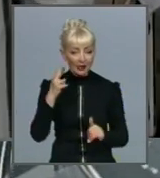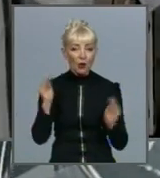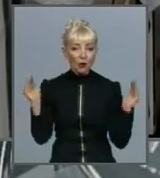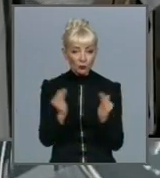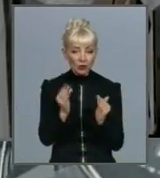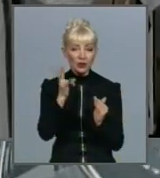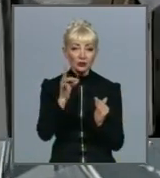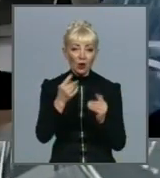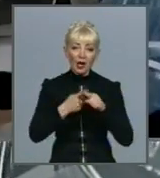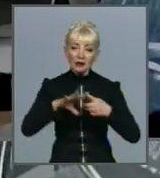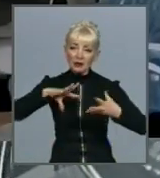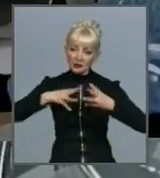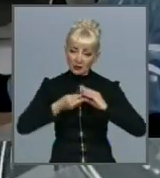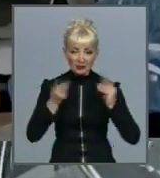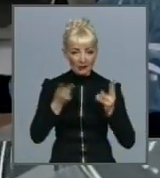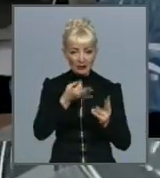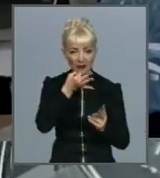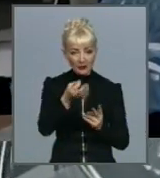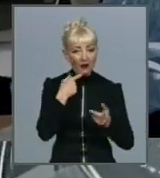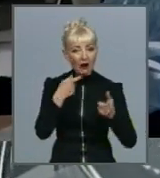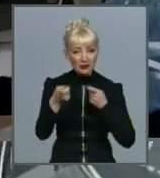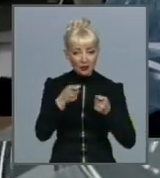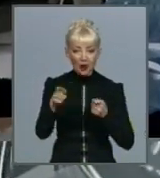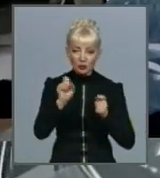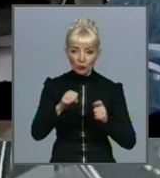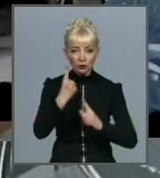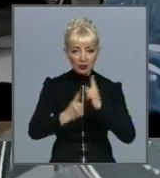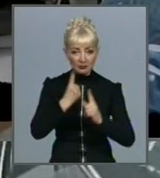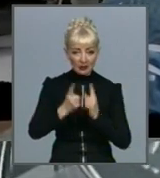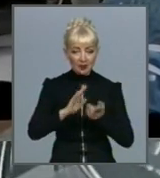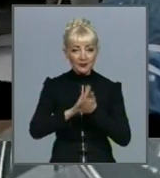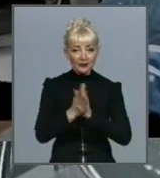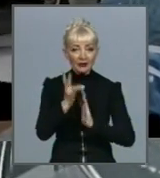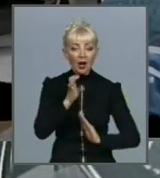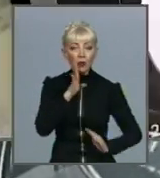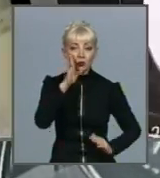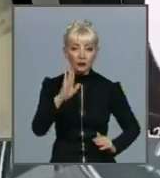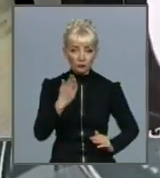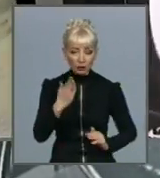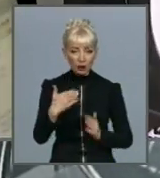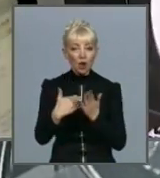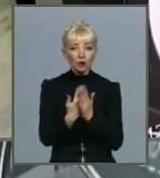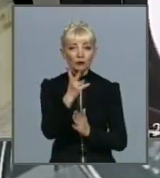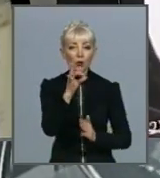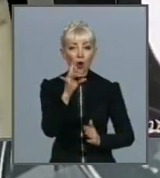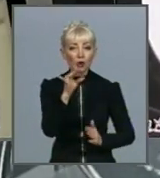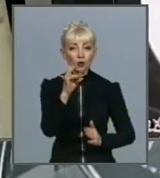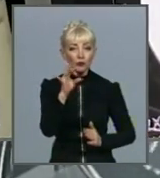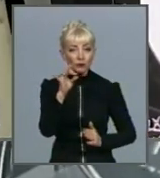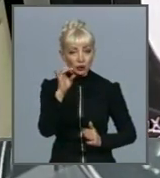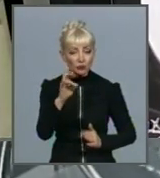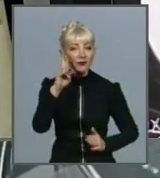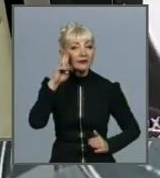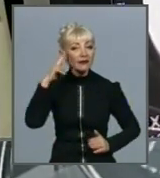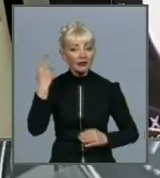обережно, адже вони можуть змінюватися. Станом на ранок вівторка новим коронавірусом на материковому Китаї захворіли близько